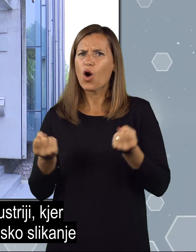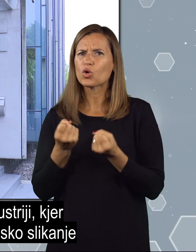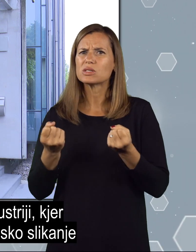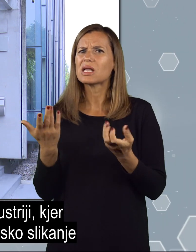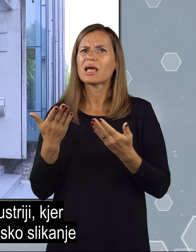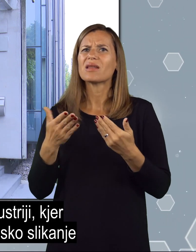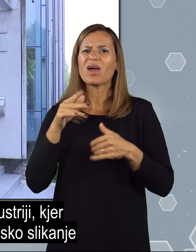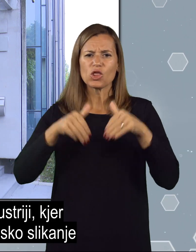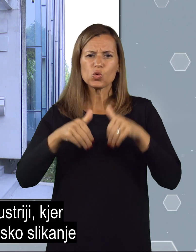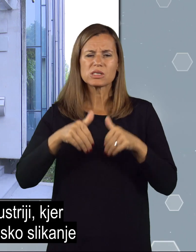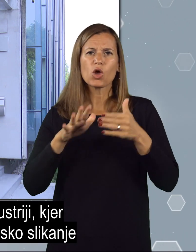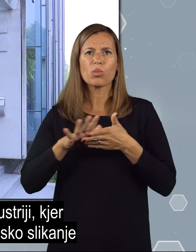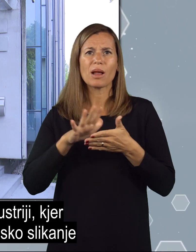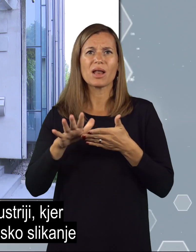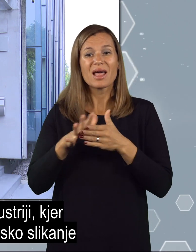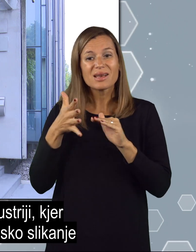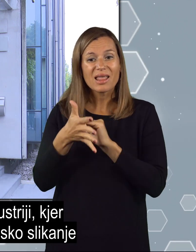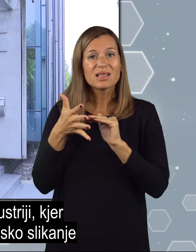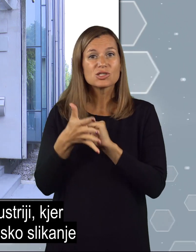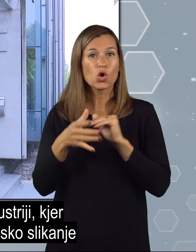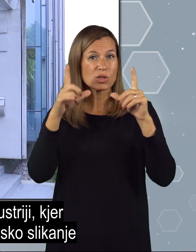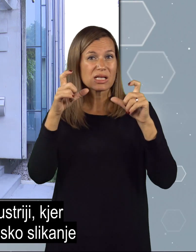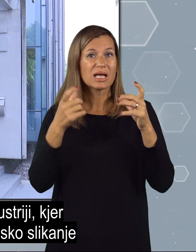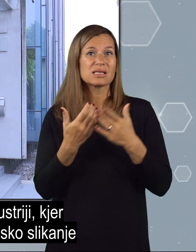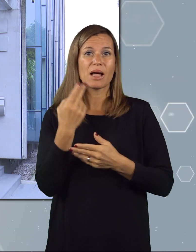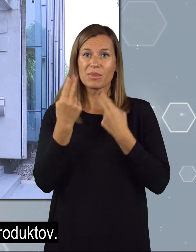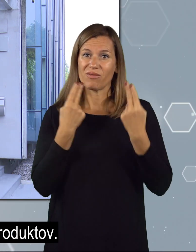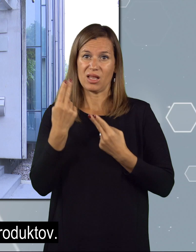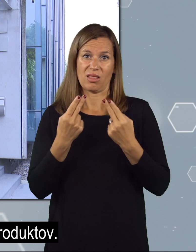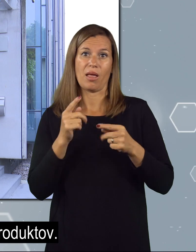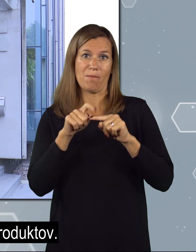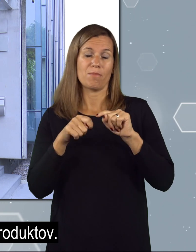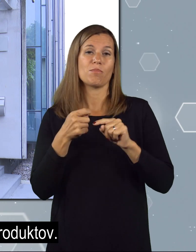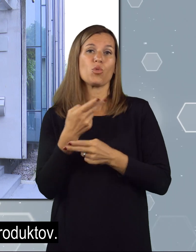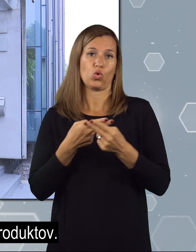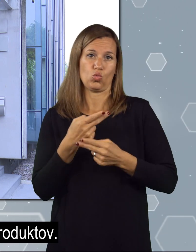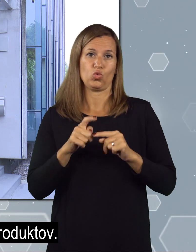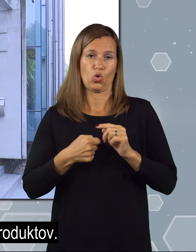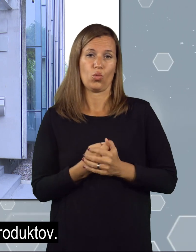dejavnostih, kjer v industriji uporabljajo rentgensko slikanje za preverjanje produktov.